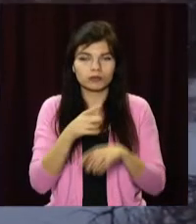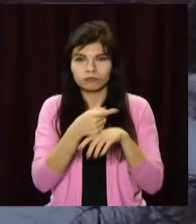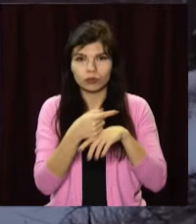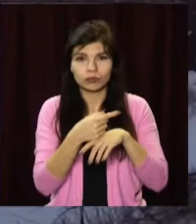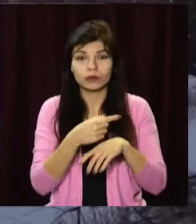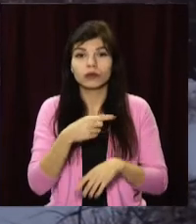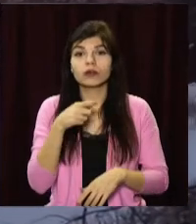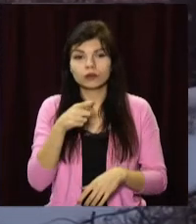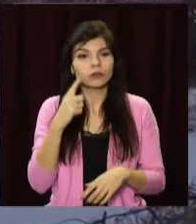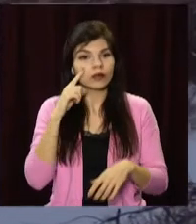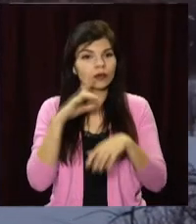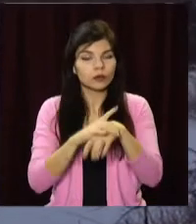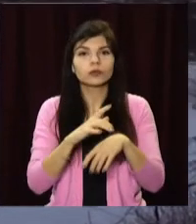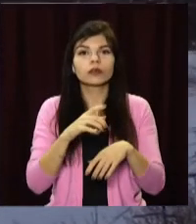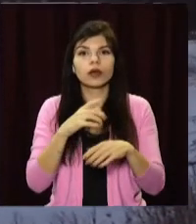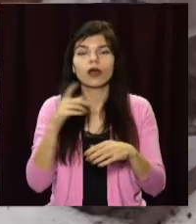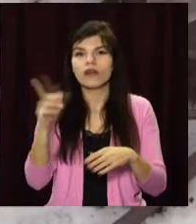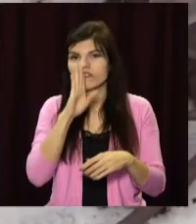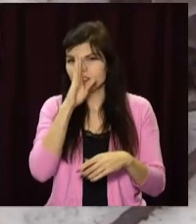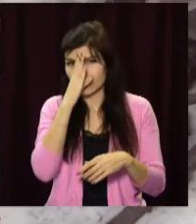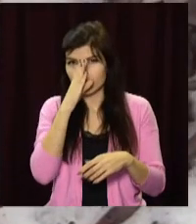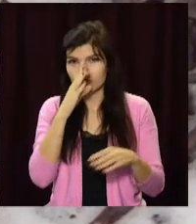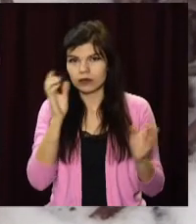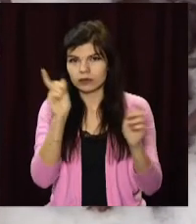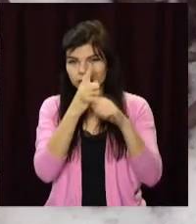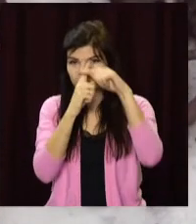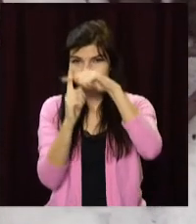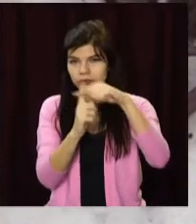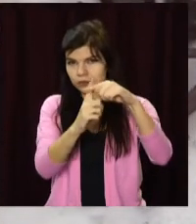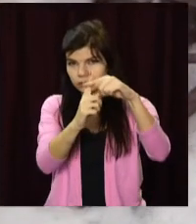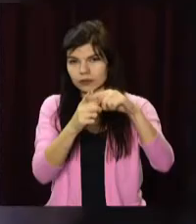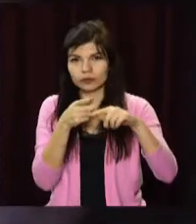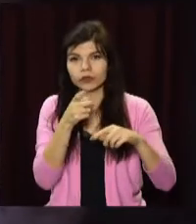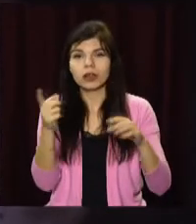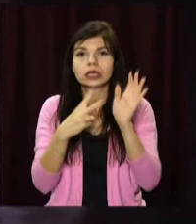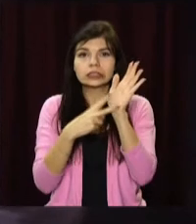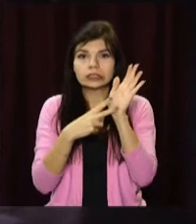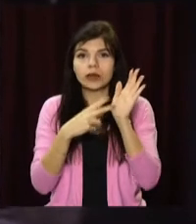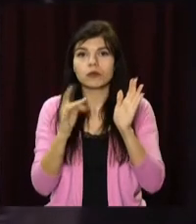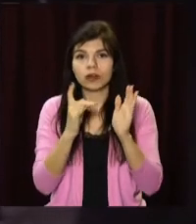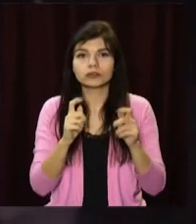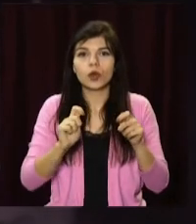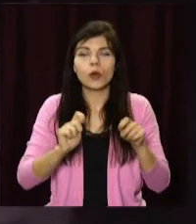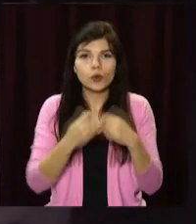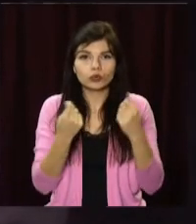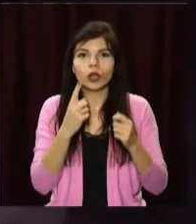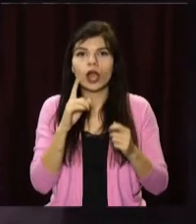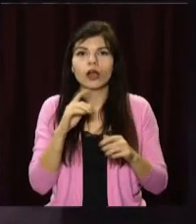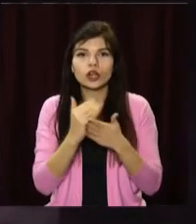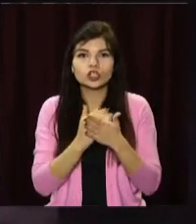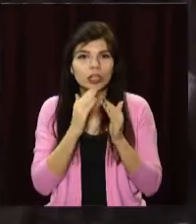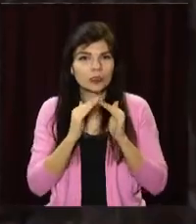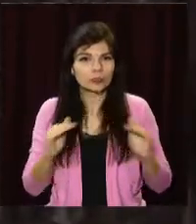великокаліберного кулемета. У цьому ж районі військові зафіксували ворожого снайпера. Загалом протягом минулої доби ворог сім разів